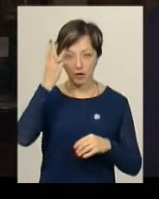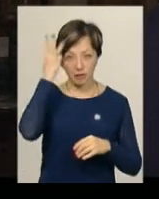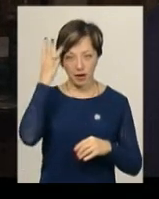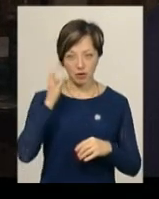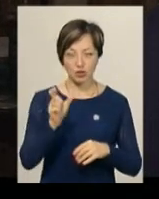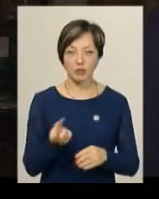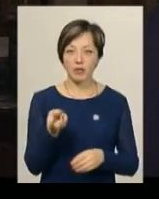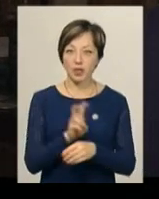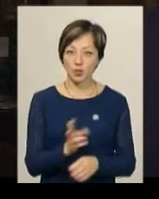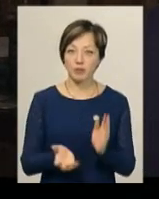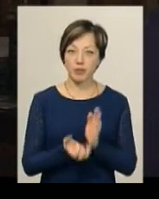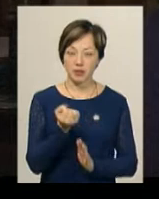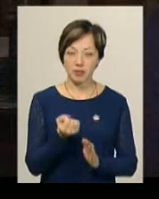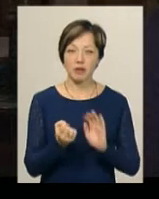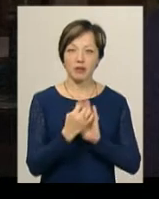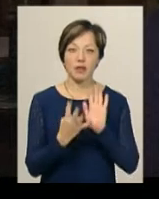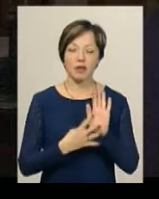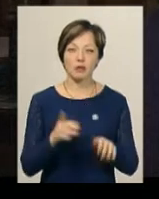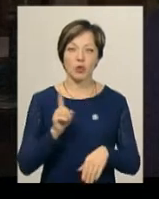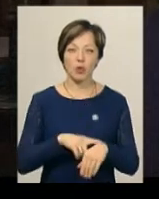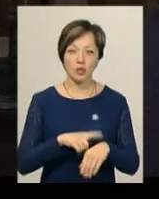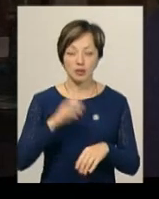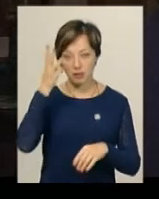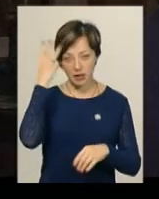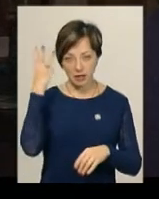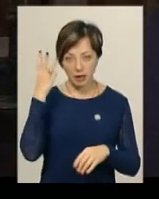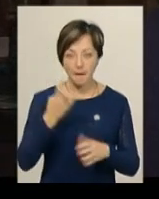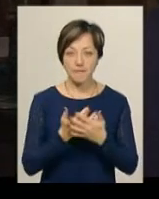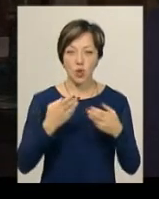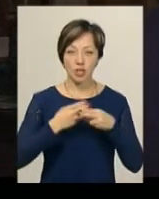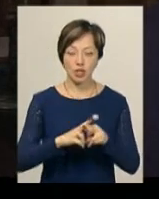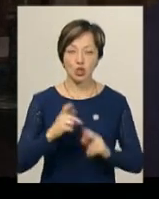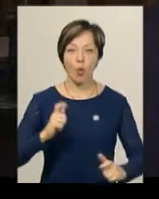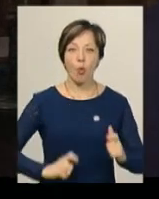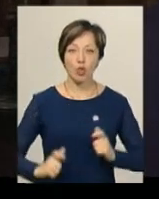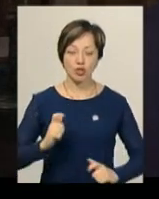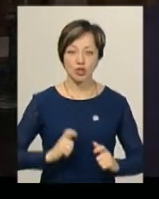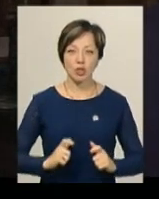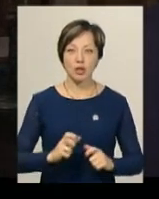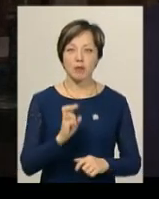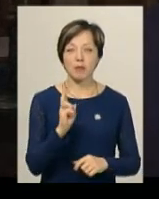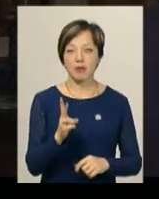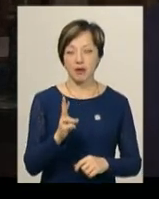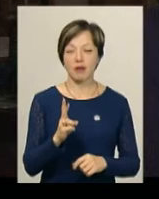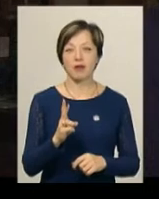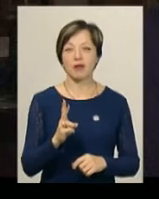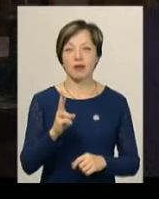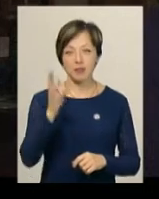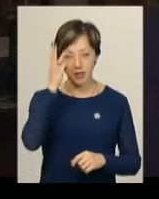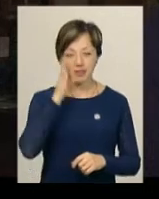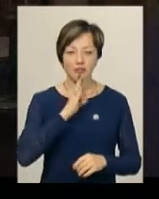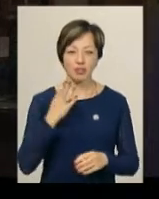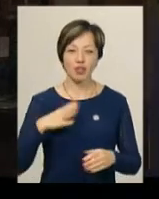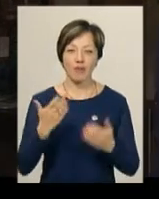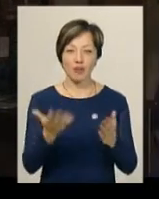прийдуть, нас і підтримують. Будь ласка, на 19-ту годину. Хмельницький політехнічний коледж, БК «Хмельницький» та дівчата чекають на